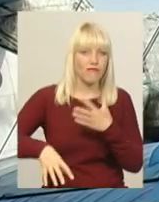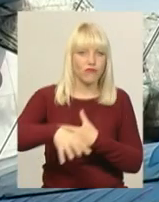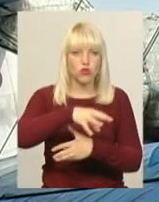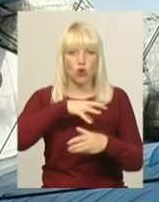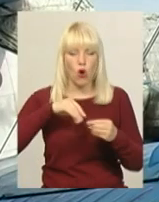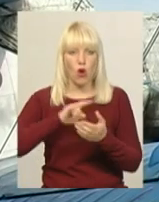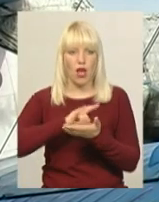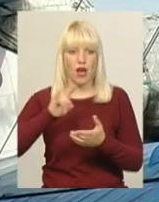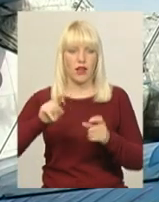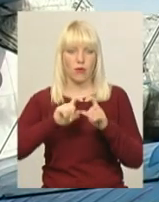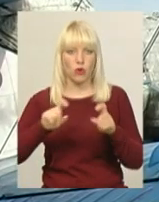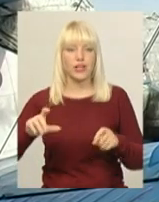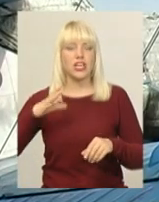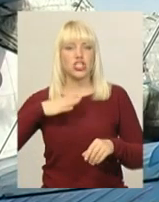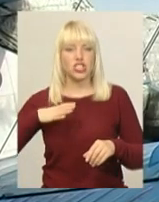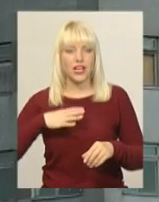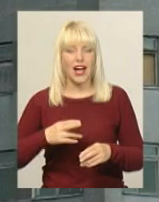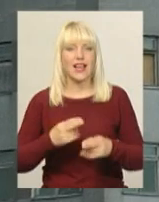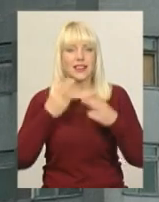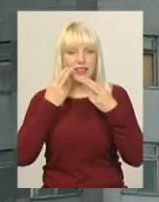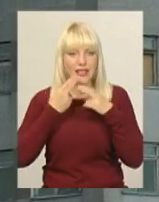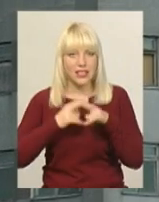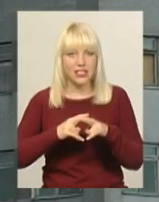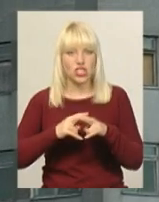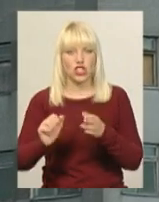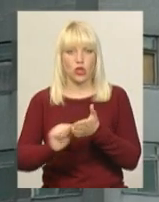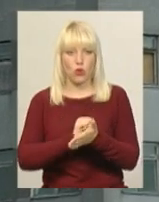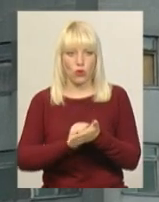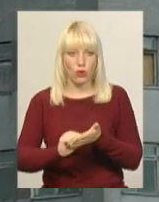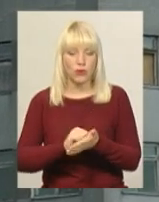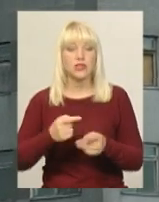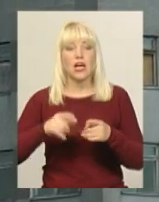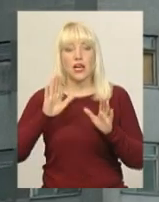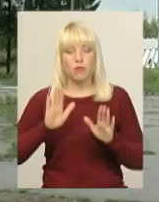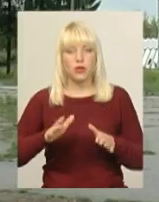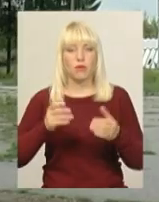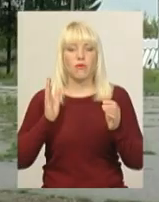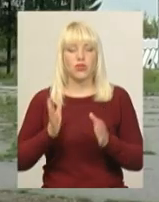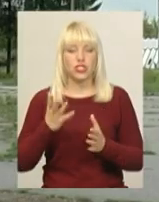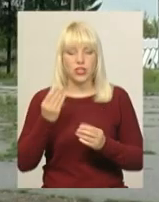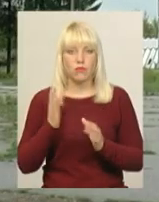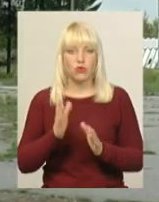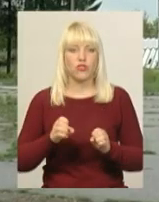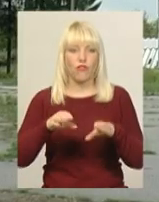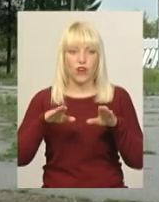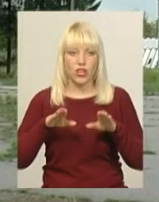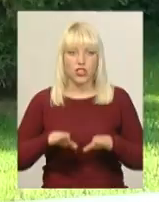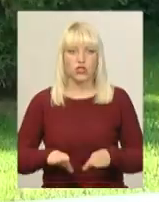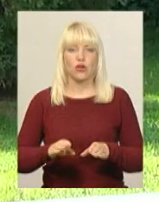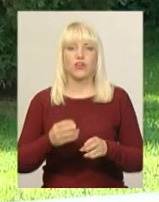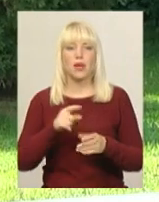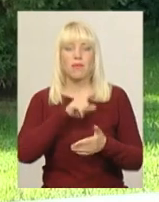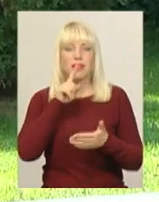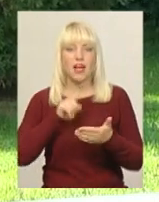-економічного обґрунтування робіт. Після чого керівництво аеропорту та обласна рада вирішуватимуть питання про фінансування реконструкції литовища.